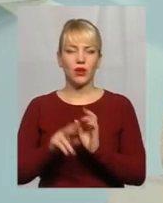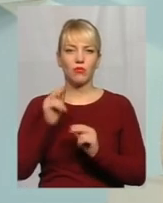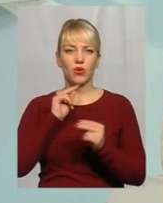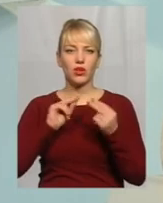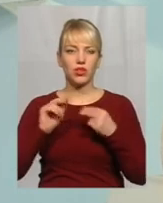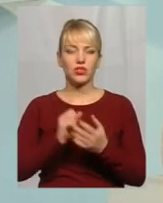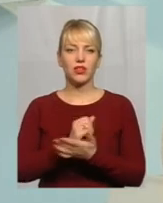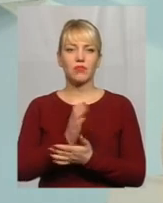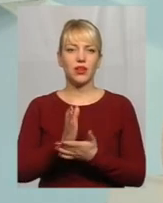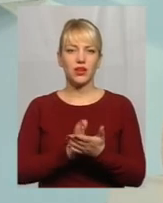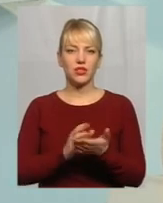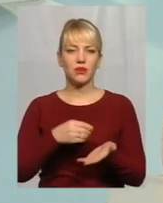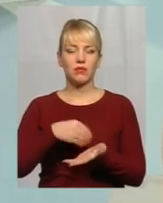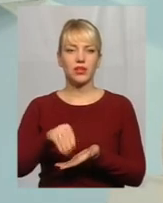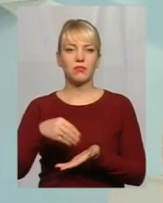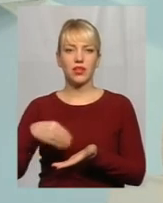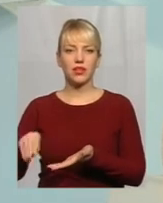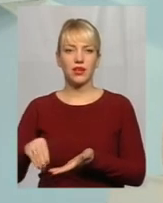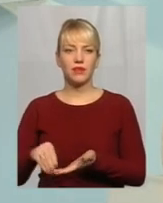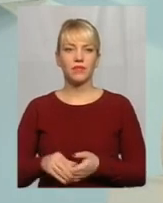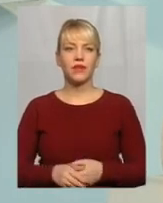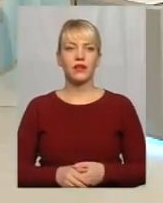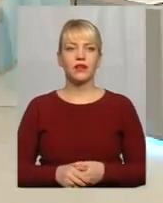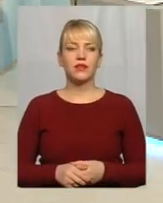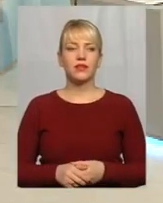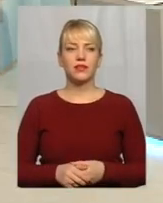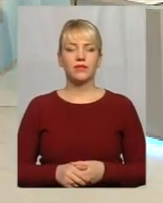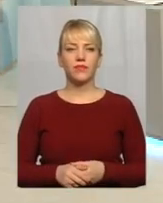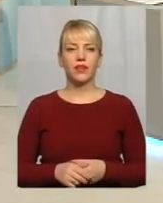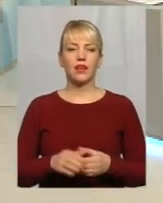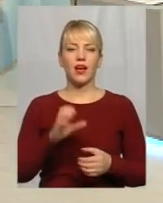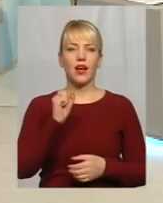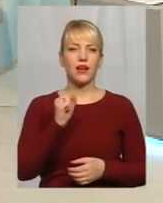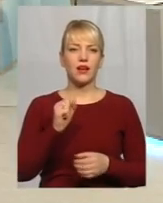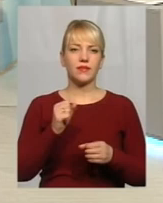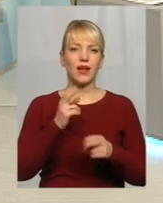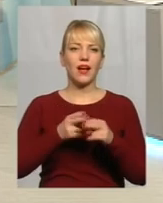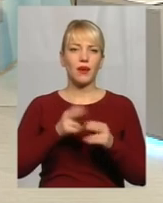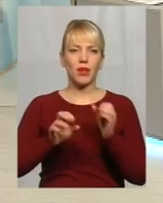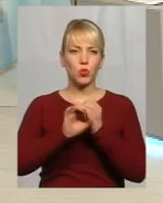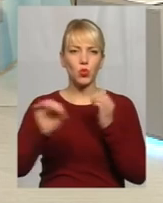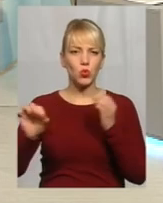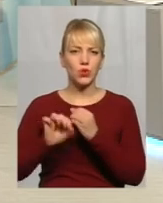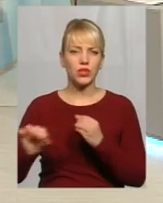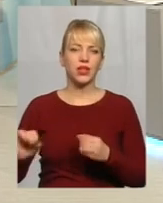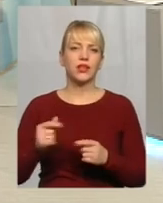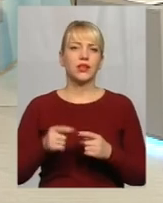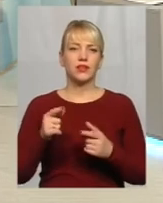мереж, придбання нової запірної арматури Придбання